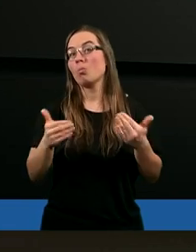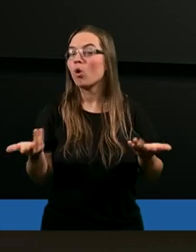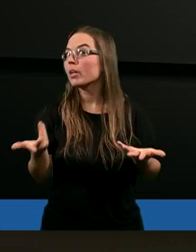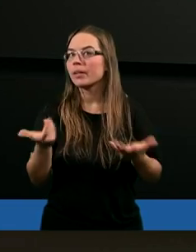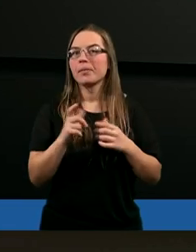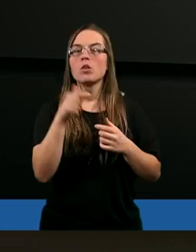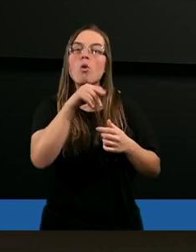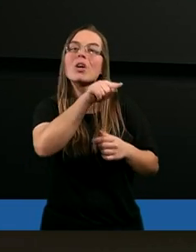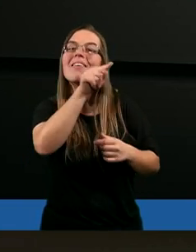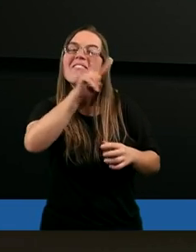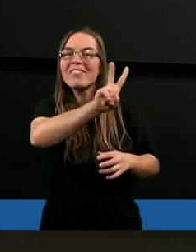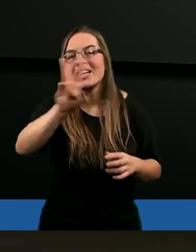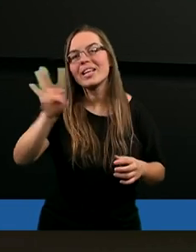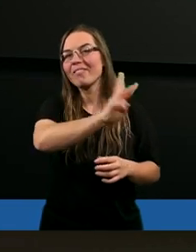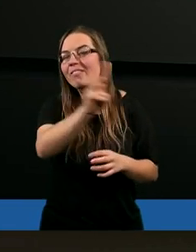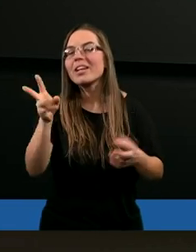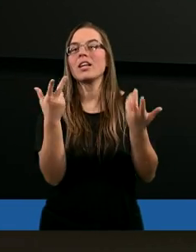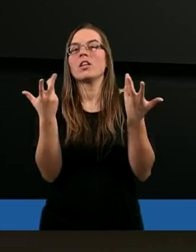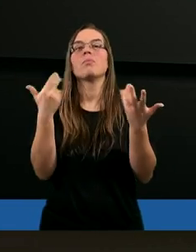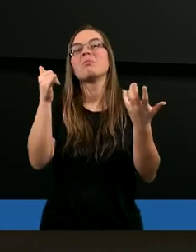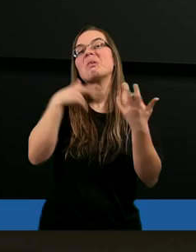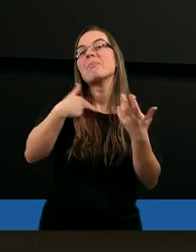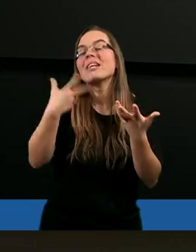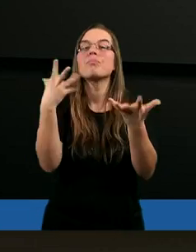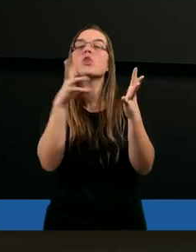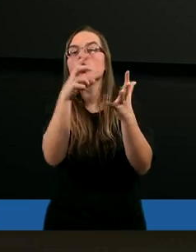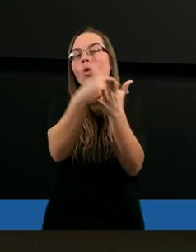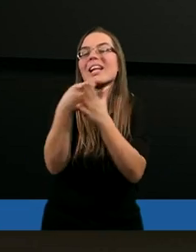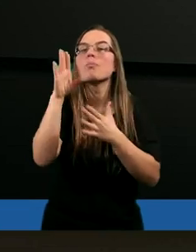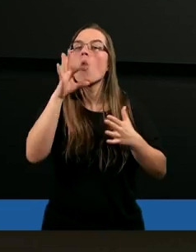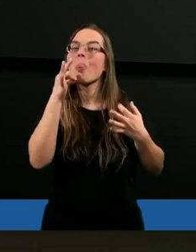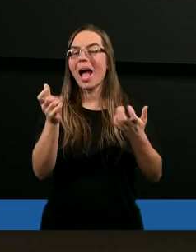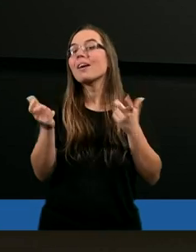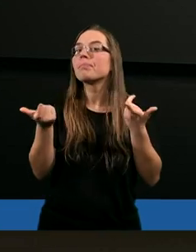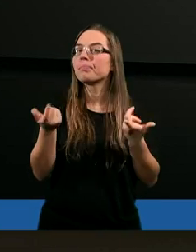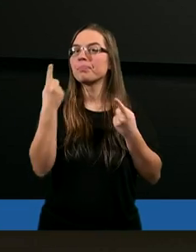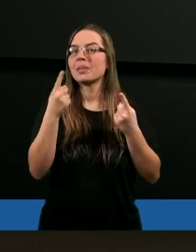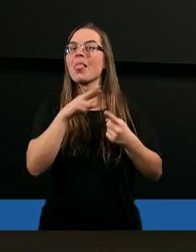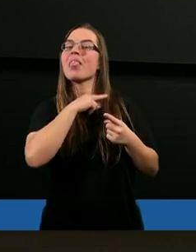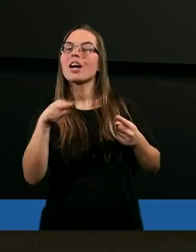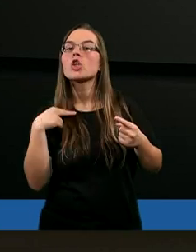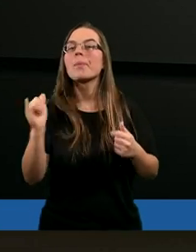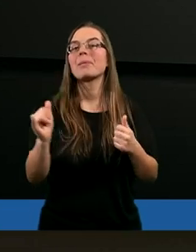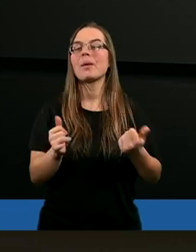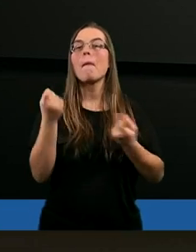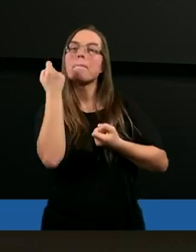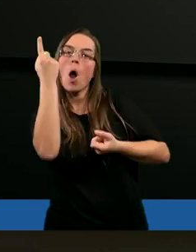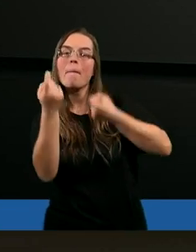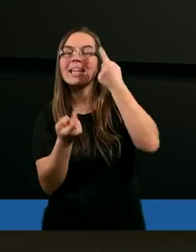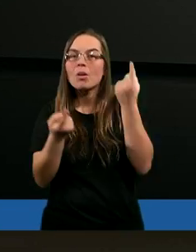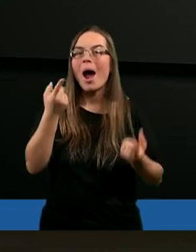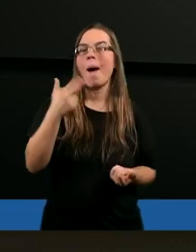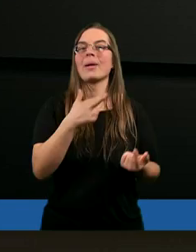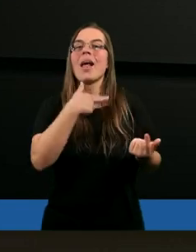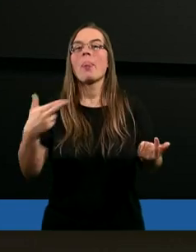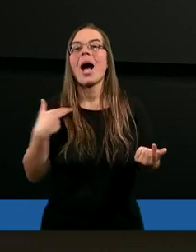to my zaciemniamy Boży plan naszymi pomysłami,